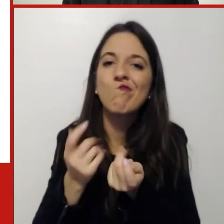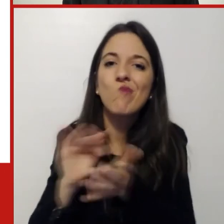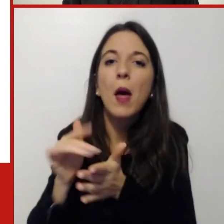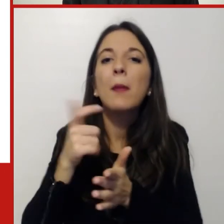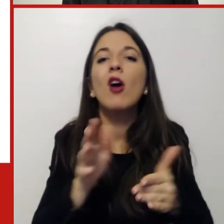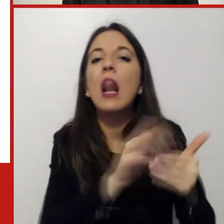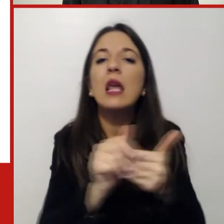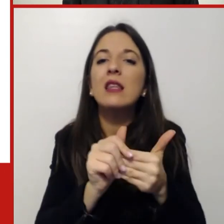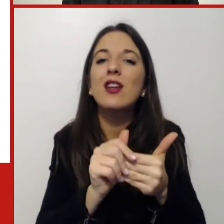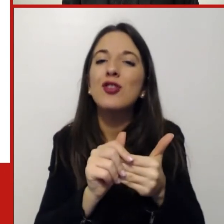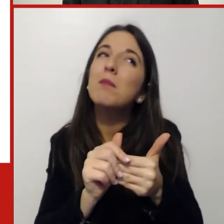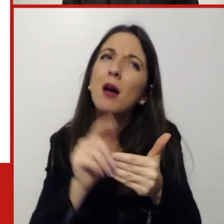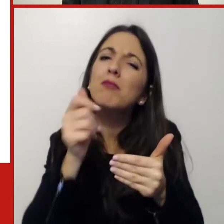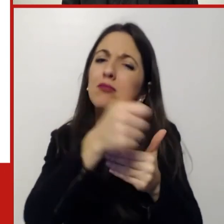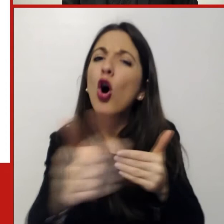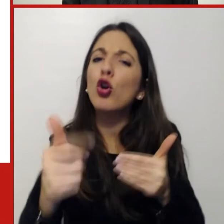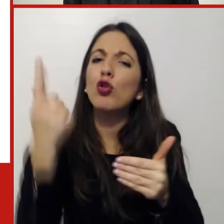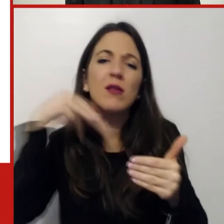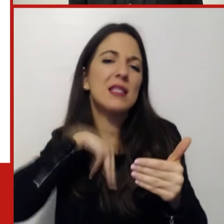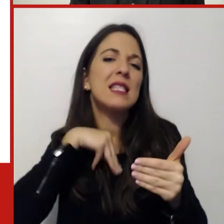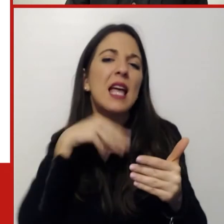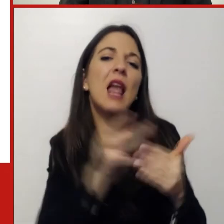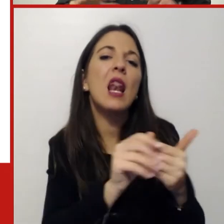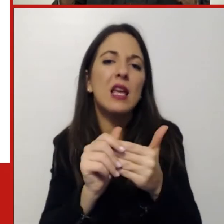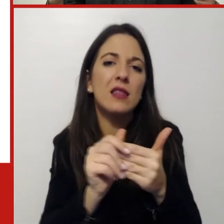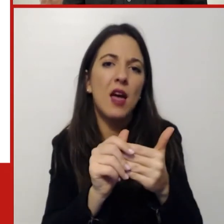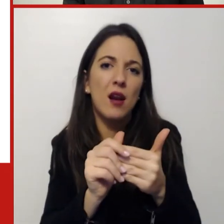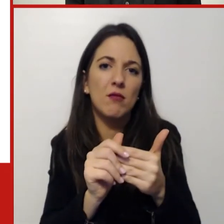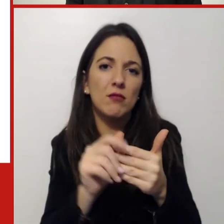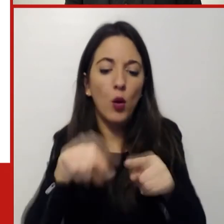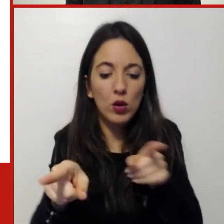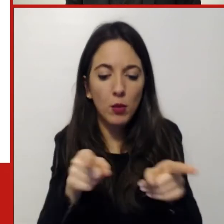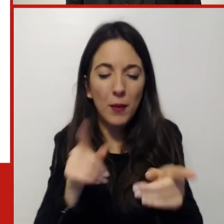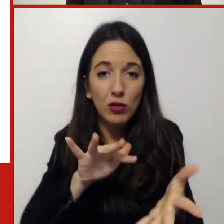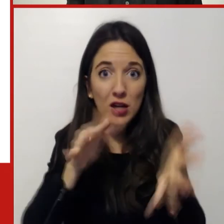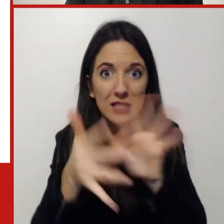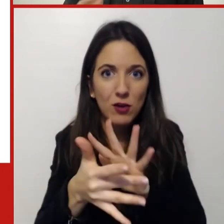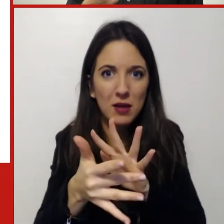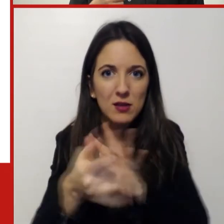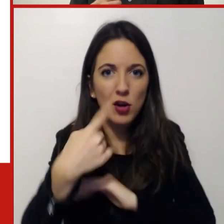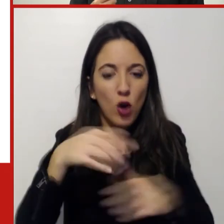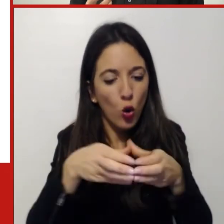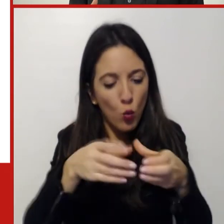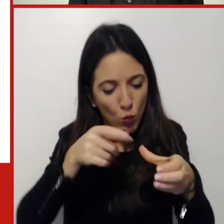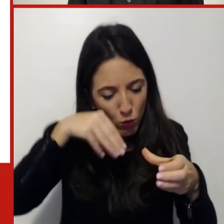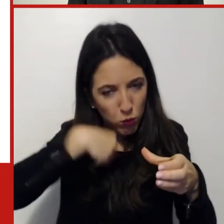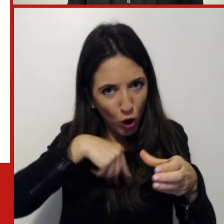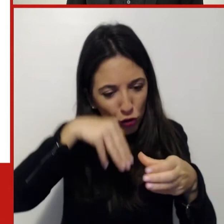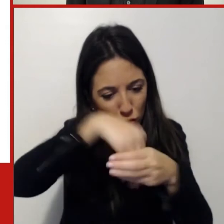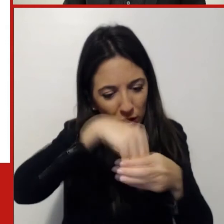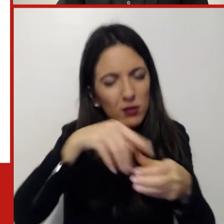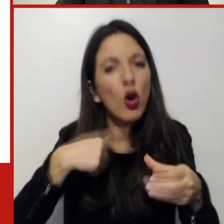sentirci tutti un po' chiamati a essere leader in questa trasformazione dentro il nostro team e allora sentirci un po' come